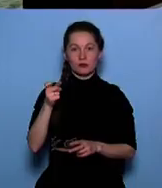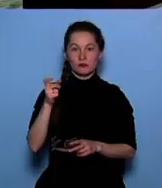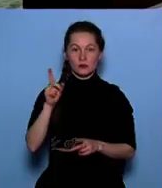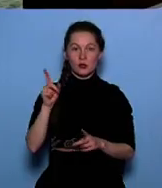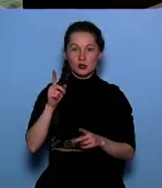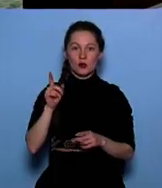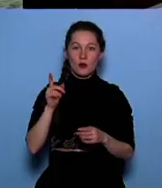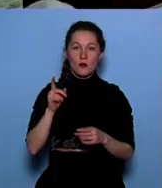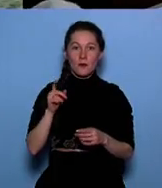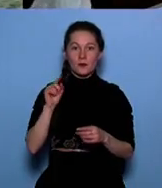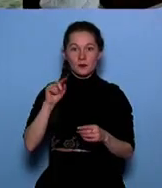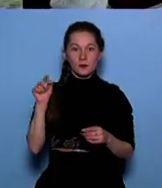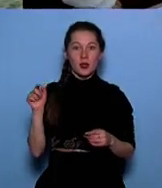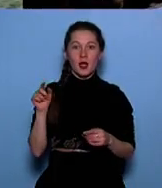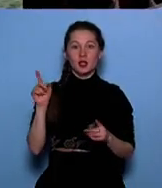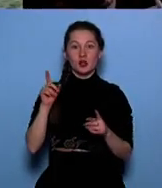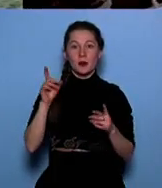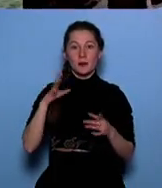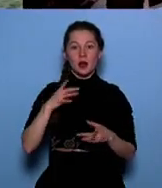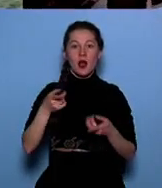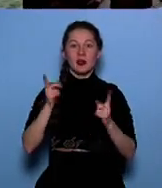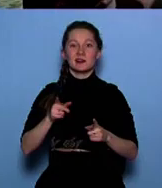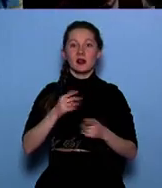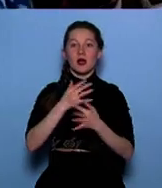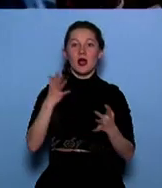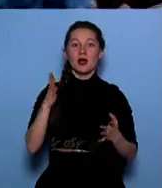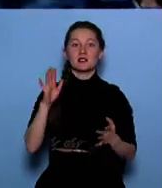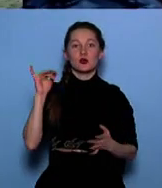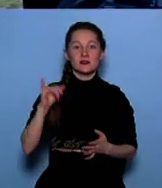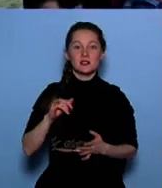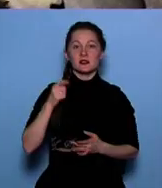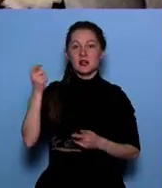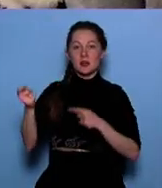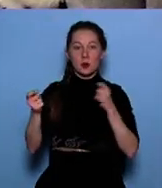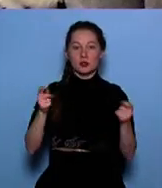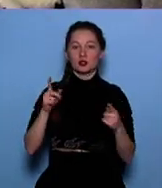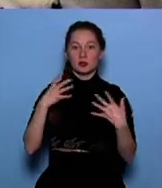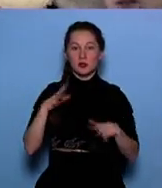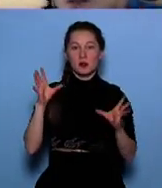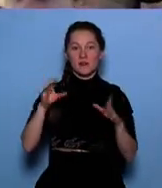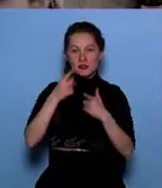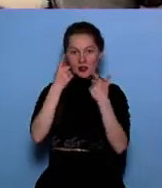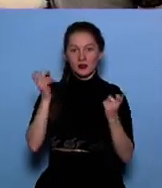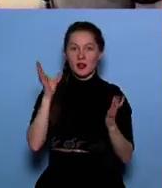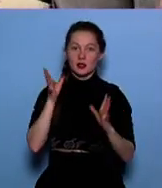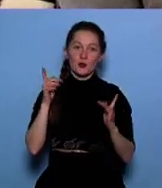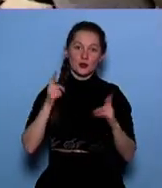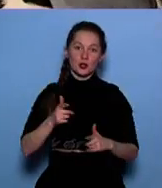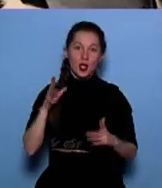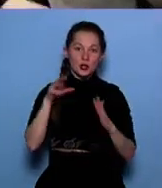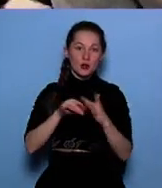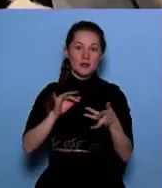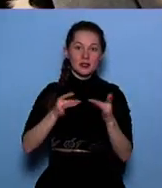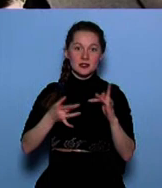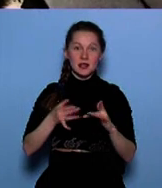сведений. Чтобы абитуриенты не подавали оригиналы в разные вузы, все данные будут загружаться в федеральную информационную систему. В дальнейшем на сайте